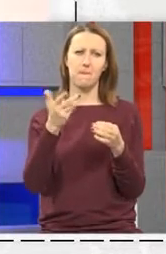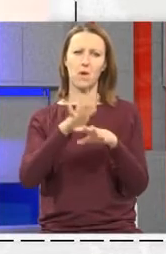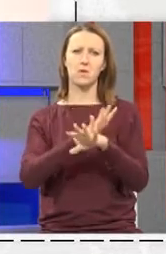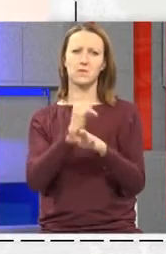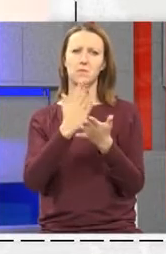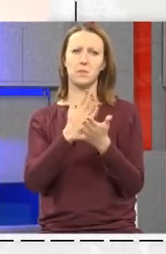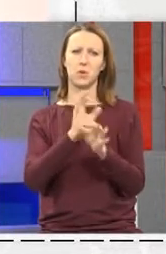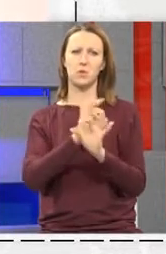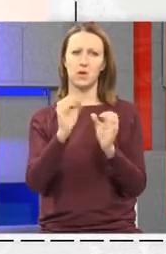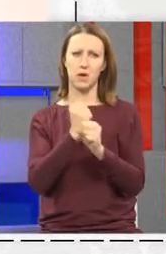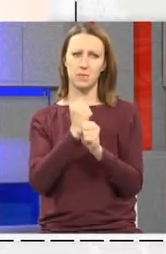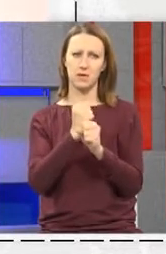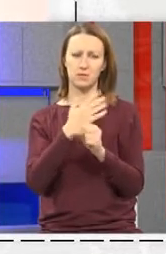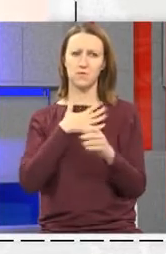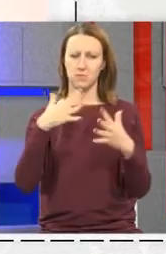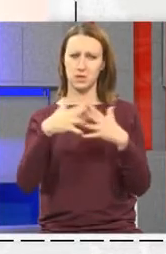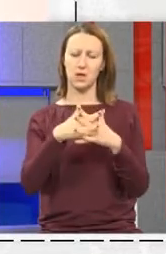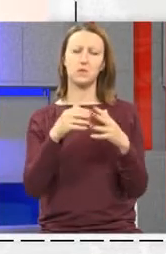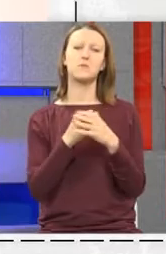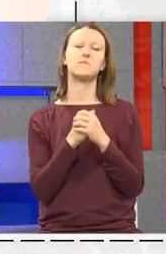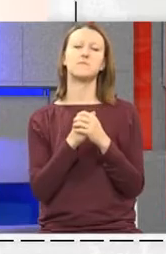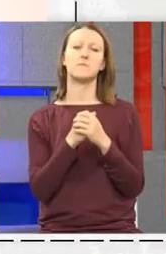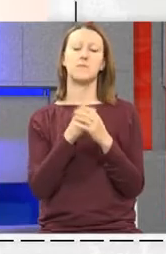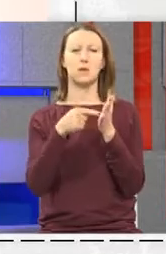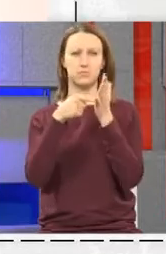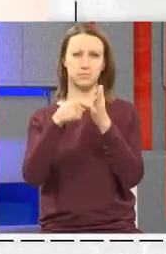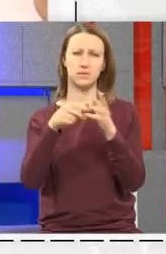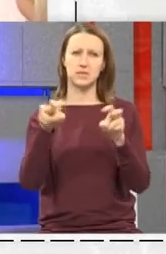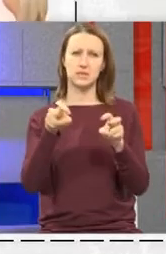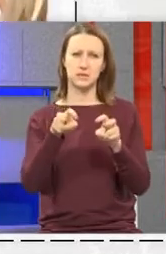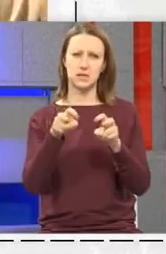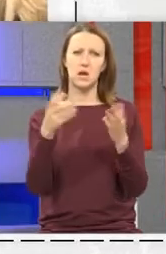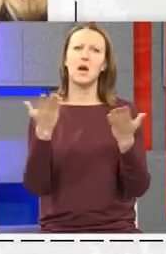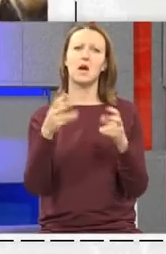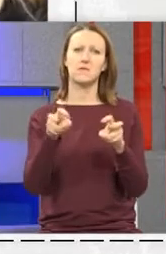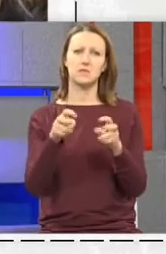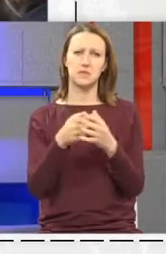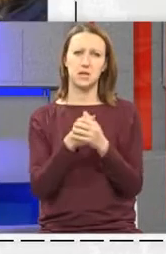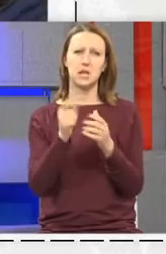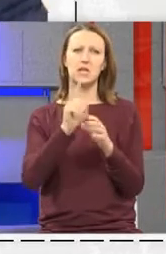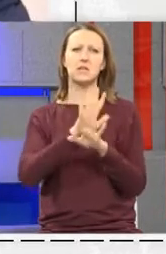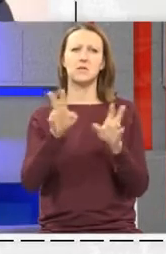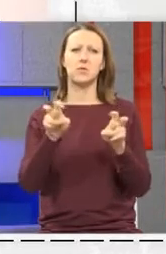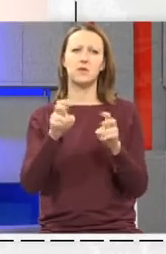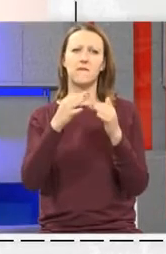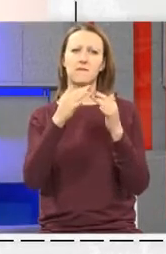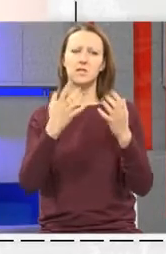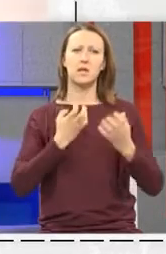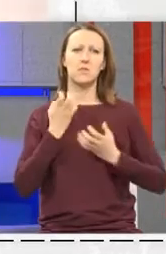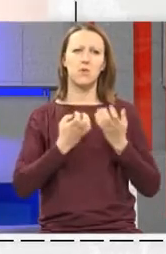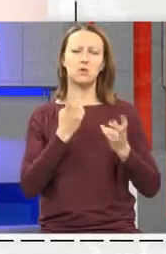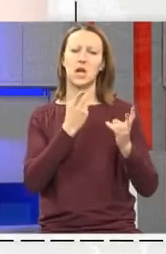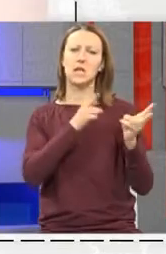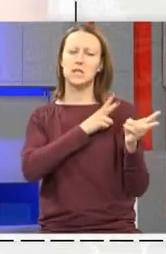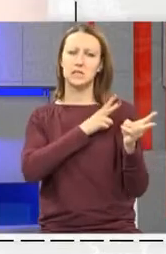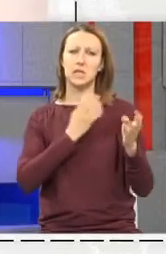Osjećaj da bi bilo u redu napraviti u Svamgradu Rekao si da predstavljaju strahove Kakve? Pa ne samo strahove Razne emocije ali